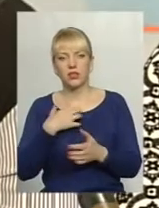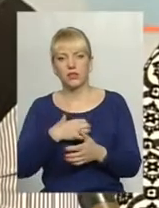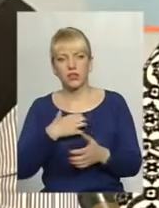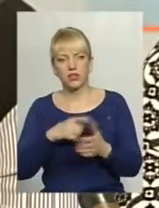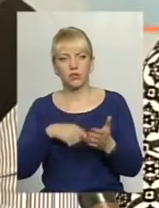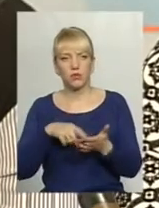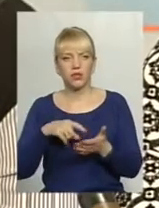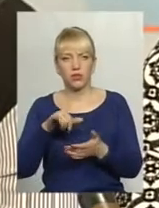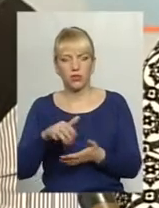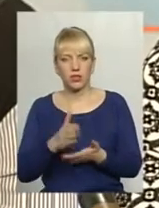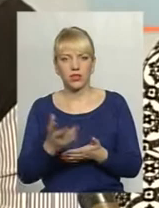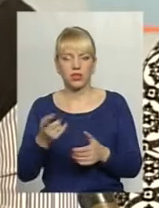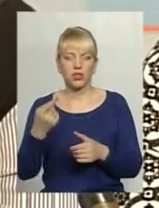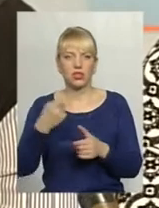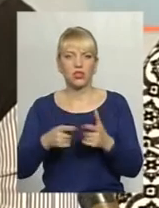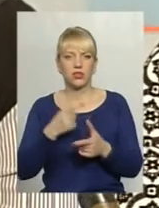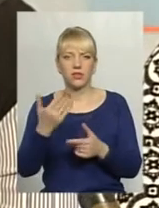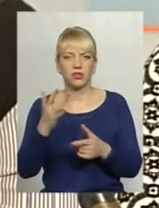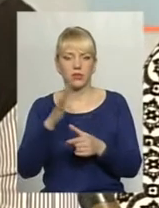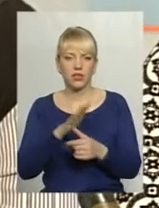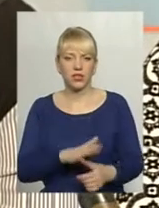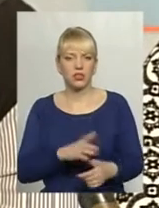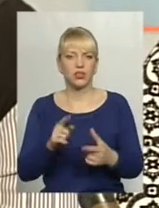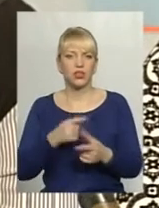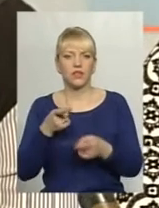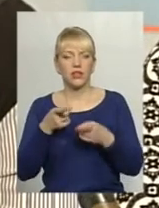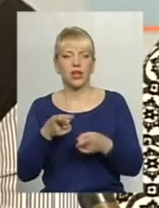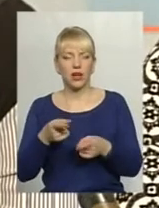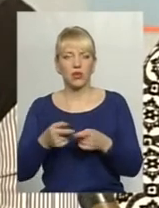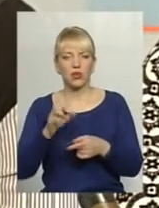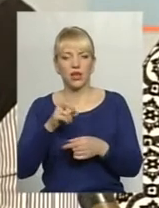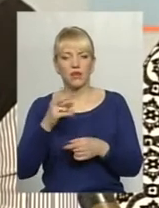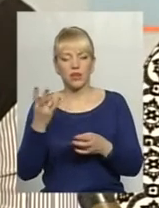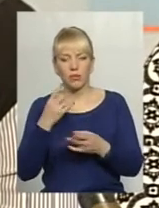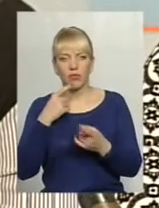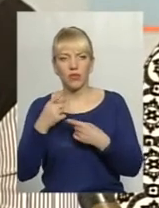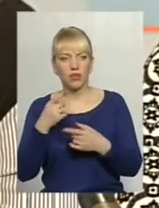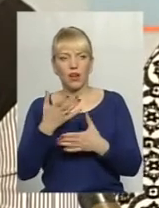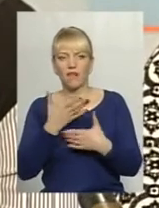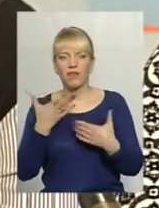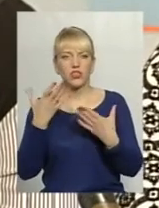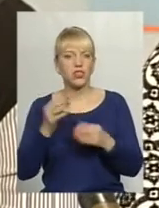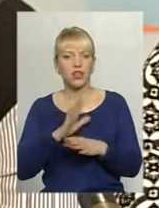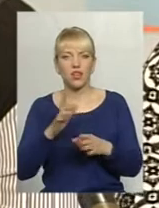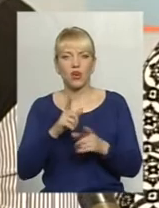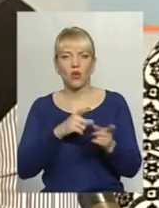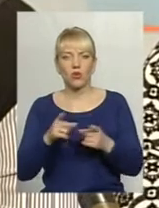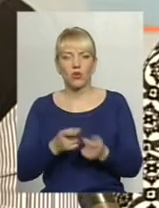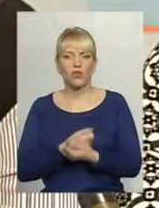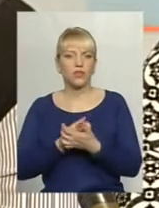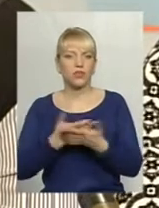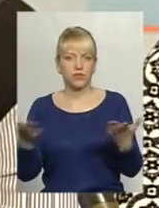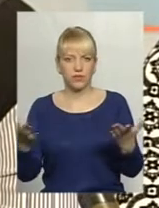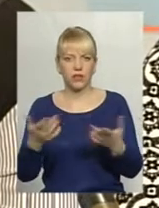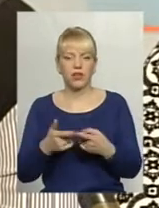турбують, чи вас принижування, залякування, і потрібно з кимось поговорити, але ви ще не готові заявити про це, на загал і йти на очну